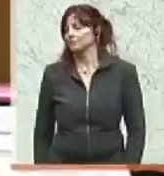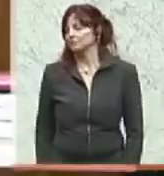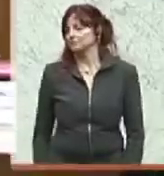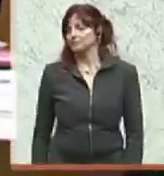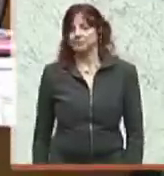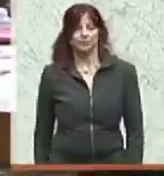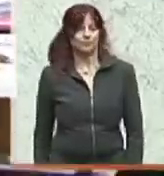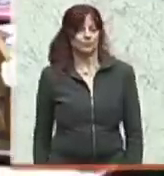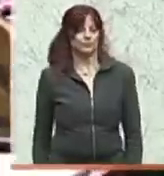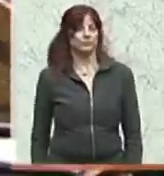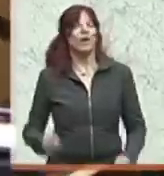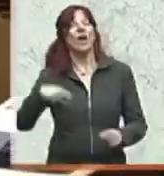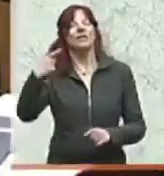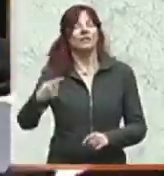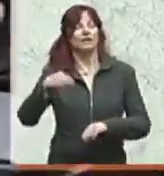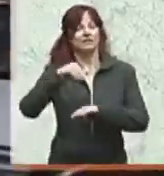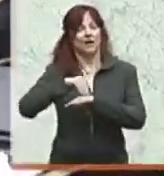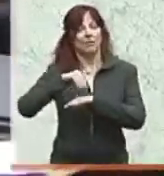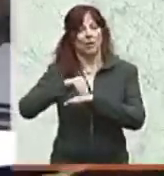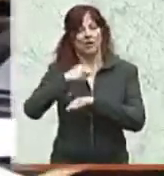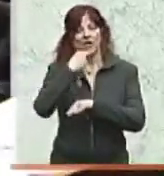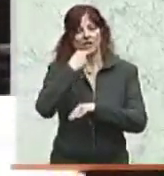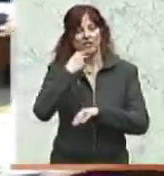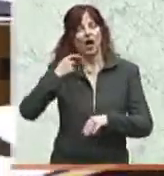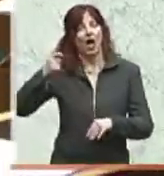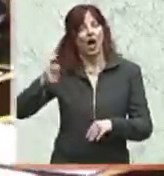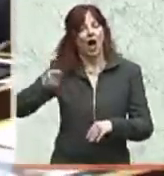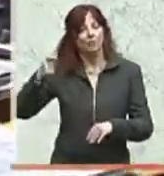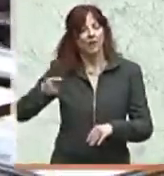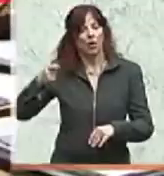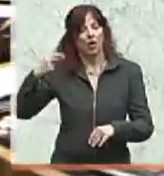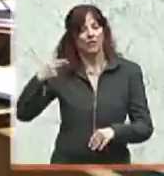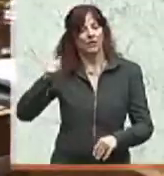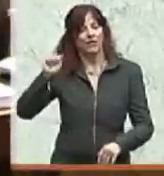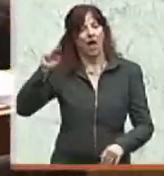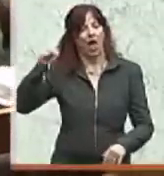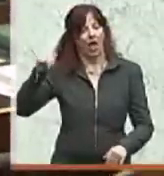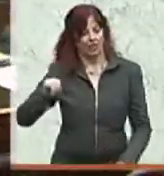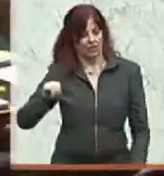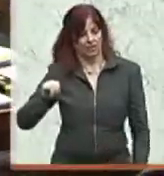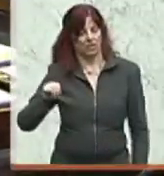von historischer Dimension, sagt Harald Walser von den Grünen. sei ein wichtiger Schritt zur Aufarbeitung österreichischer Geschichte.